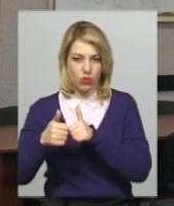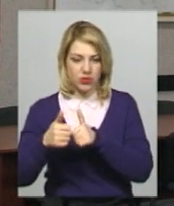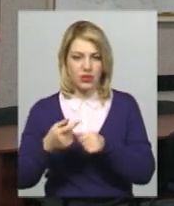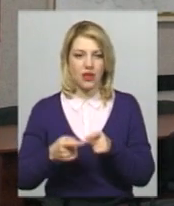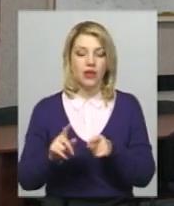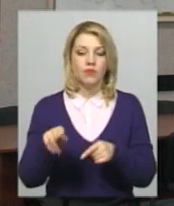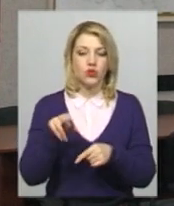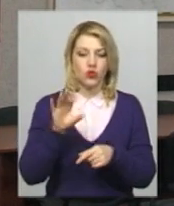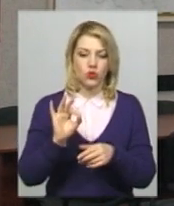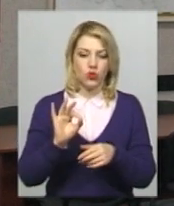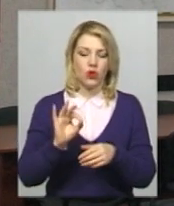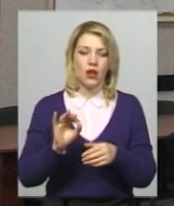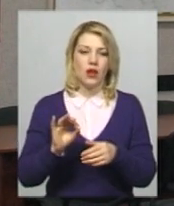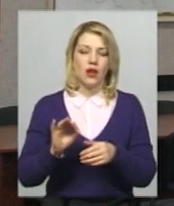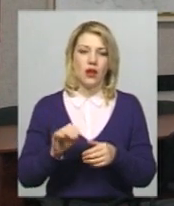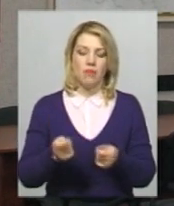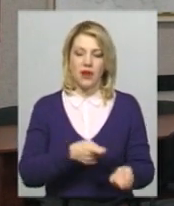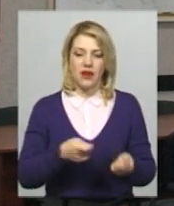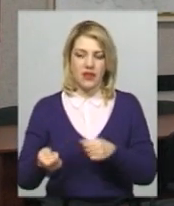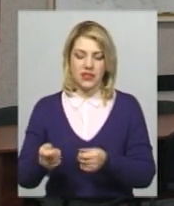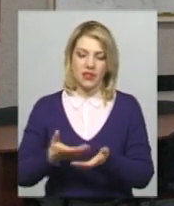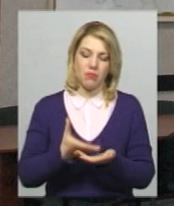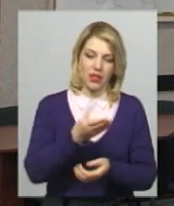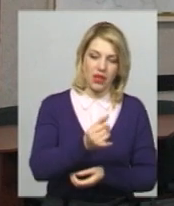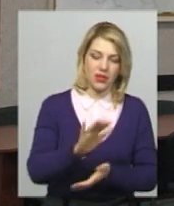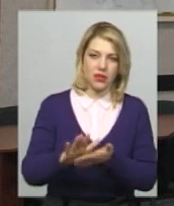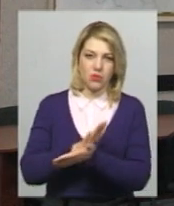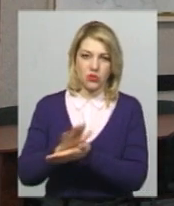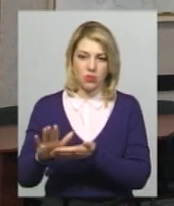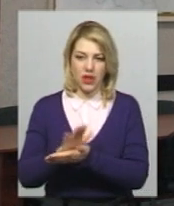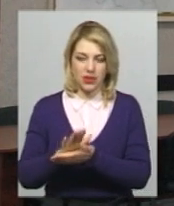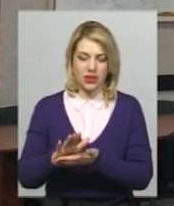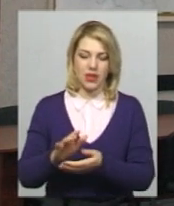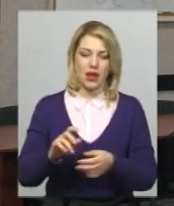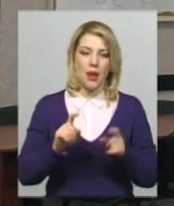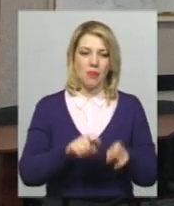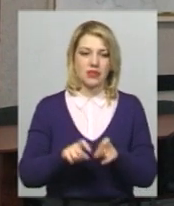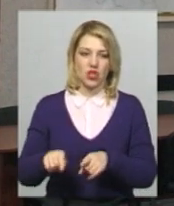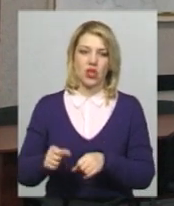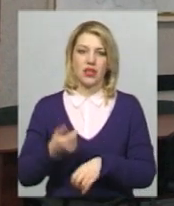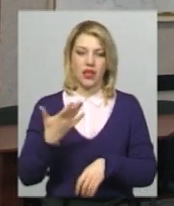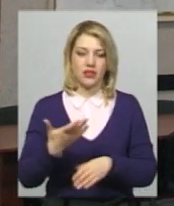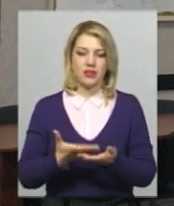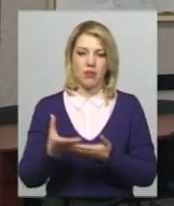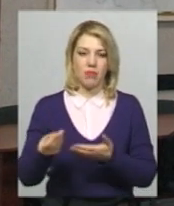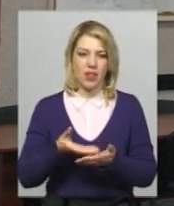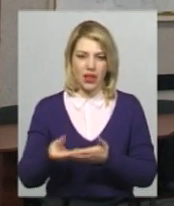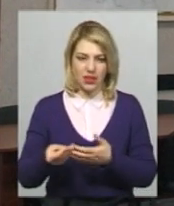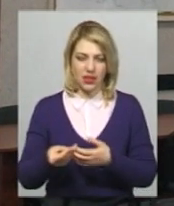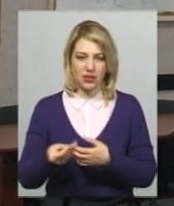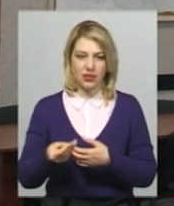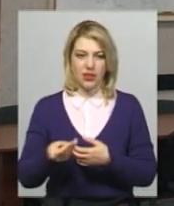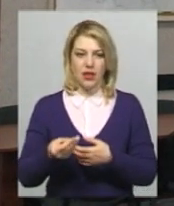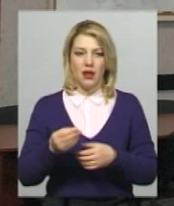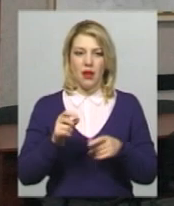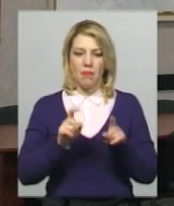перевезення платних і безоплатних пасажирів. Кількість платних пасажирів в місті зменшується. Ми